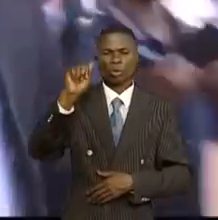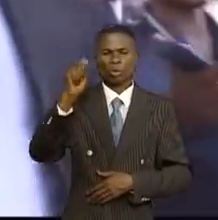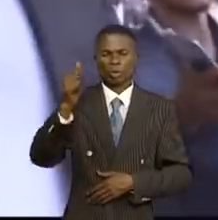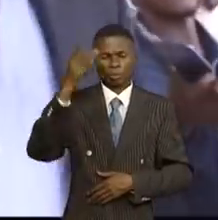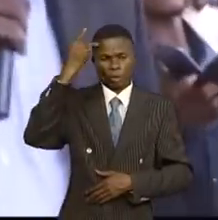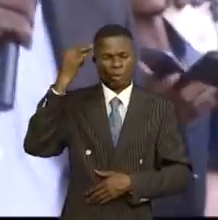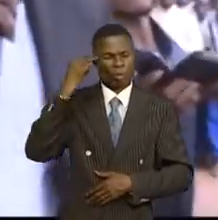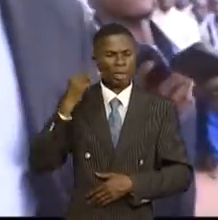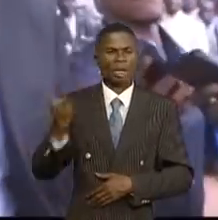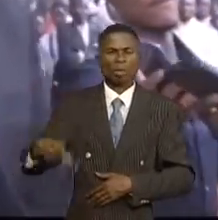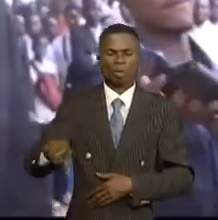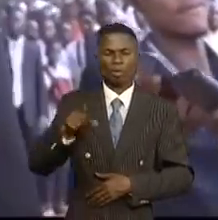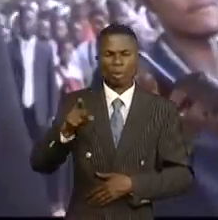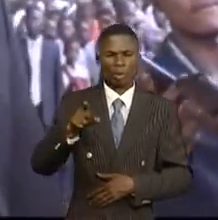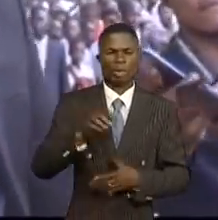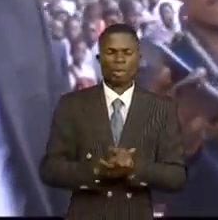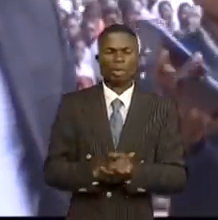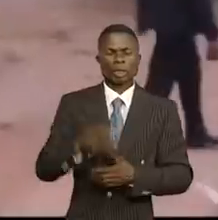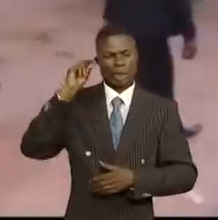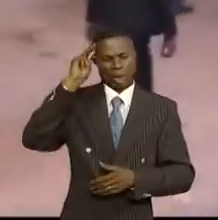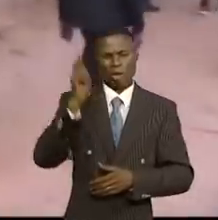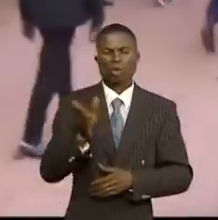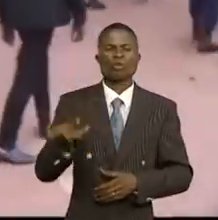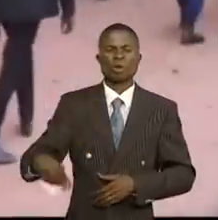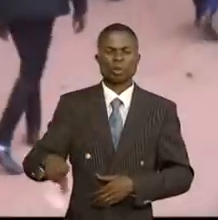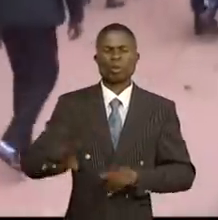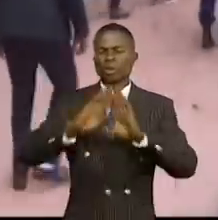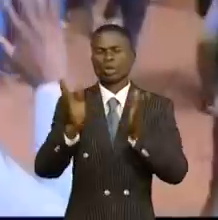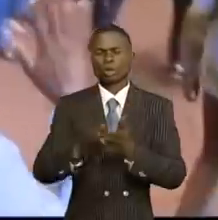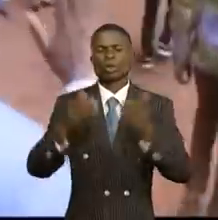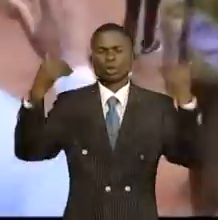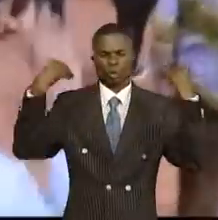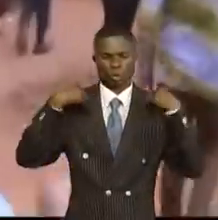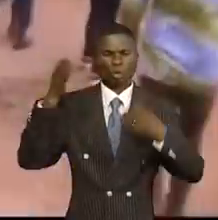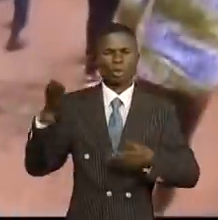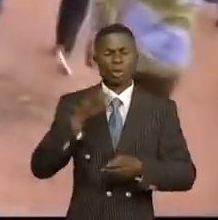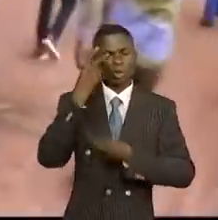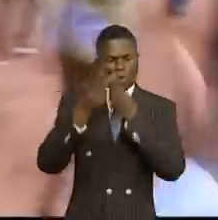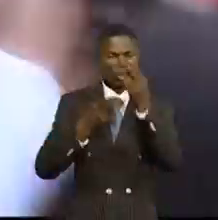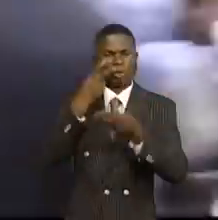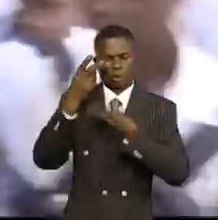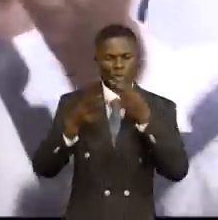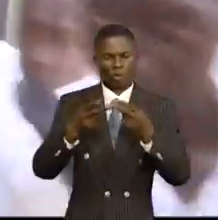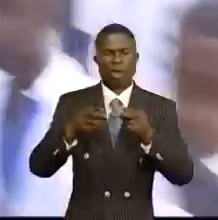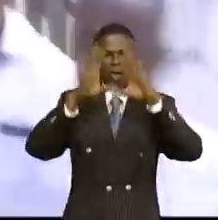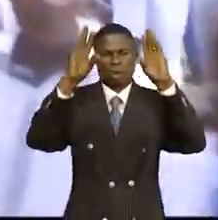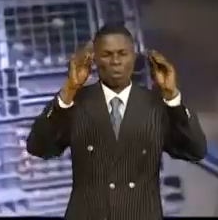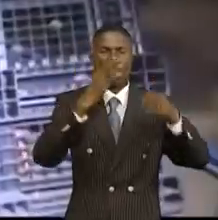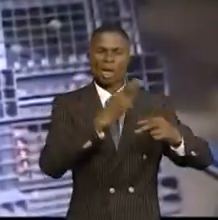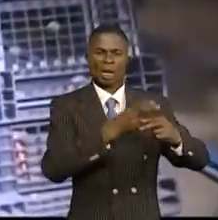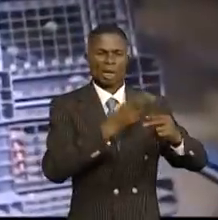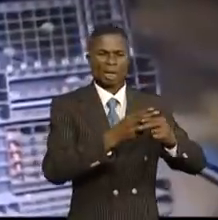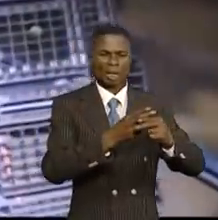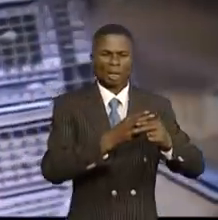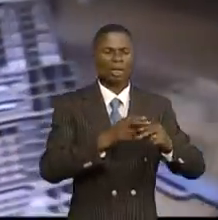provincial Elungu, le gouvernement de la province et tous les autres invités en fait la ronde des entrepôts, pour voir de